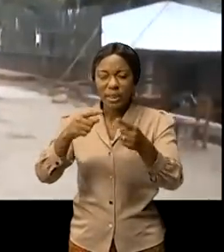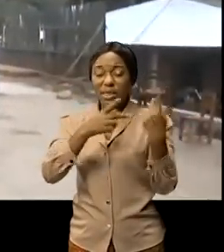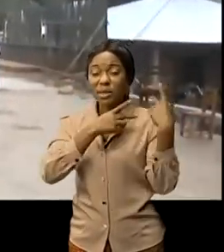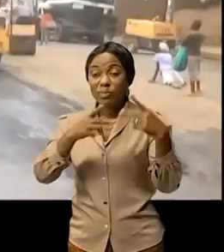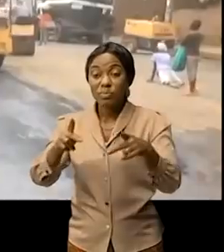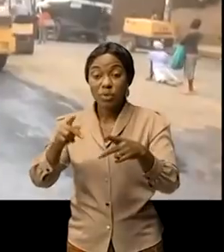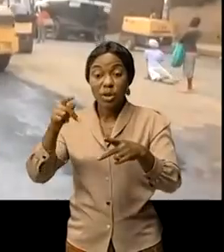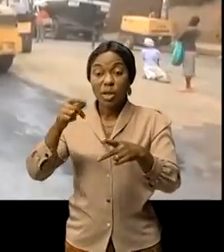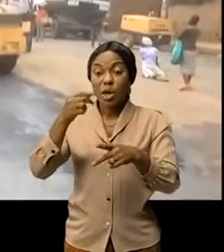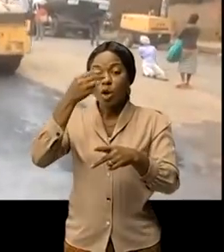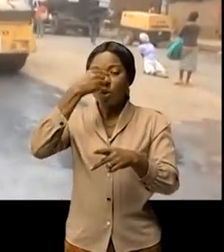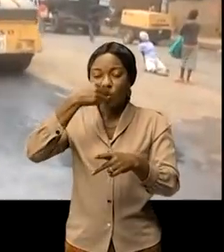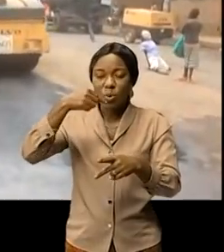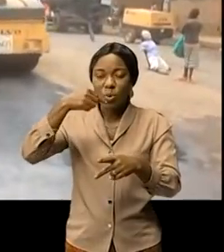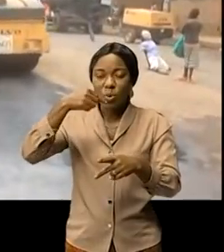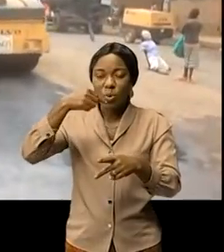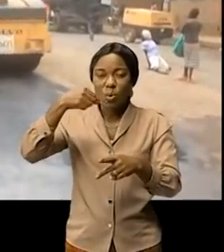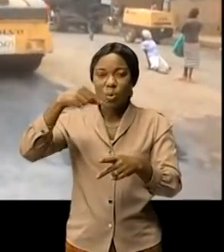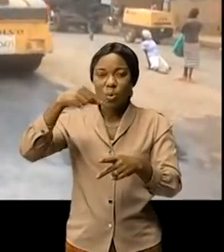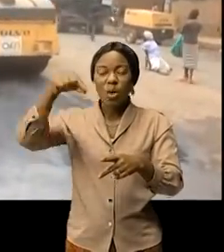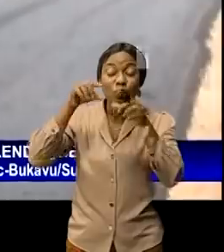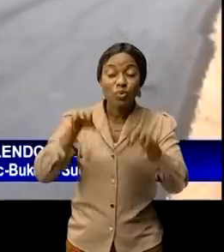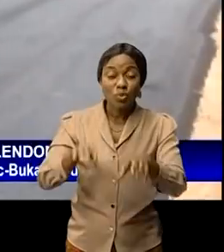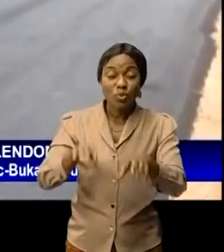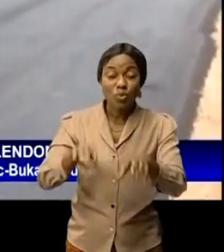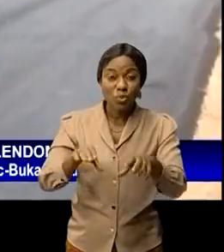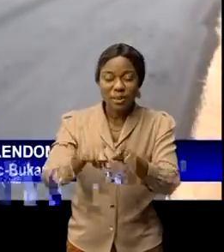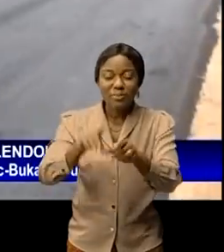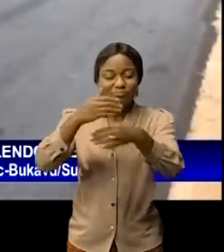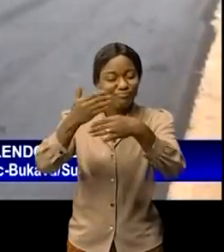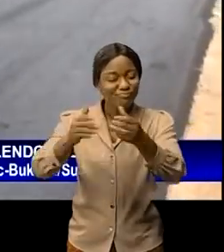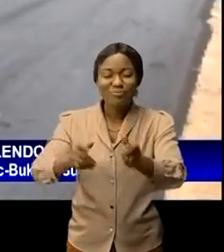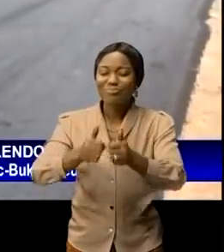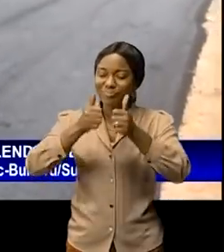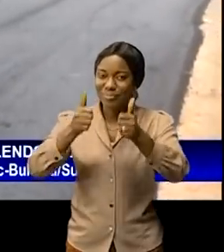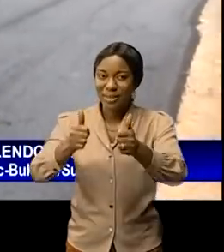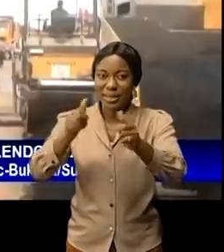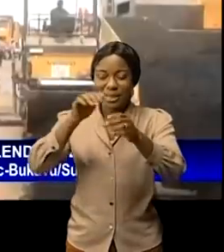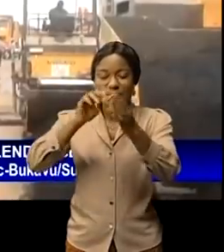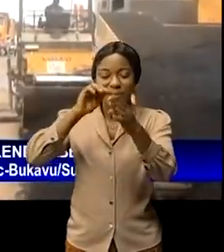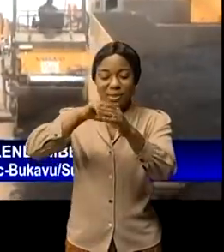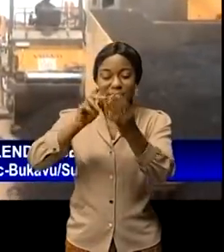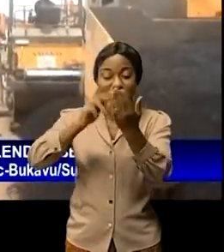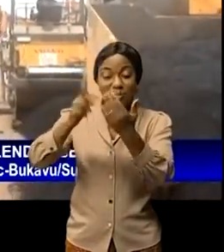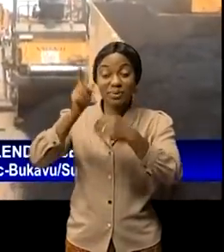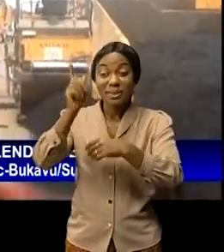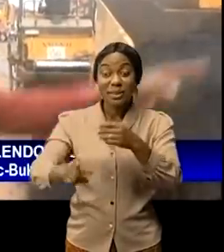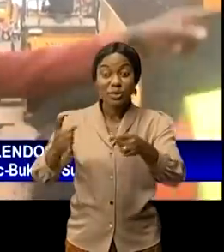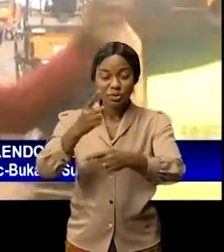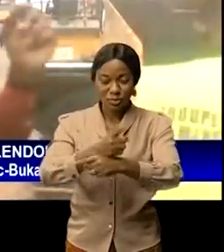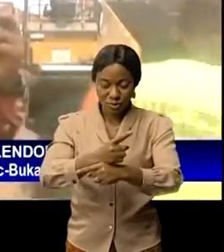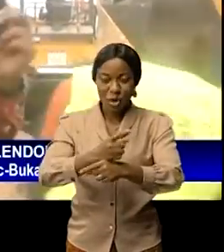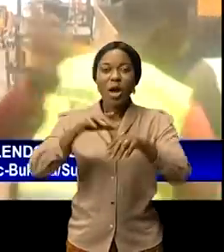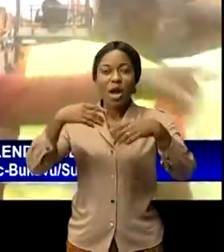Kazingo dans le territoire des cabarets sur le cadre du programme de 100 jours le directeur général de l'entreprise